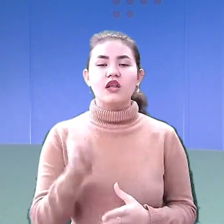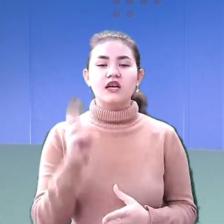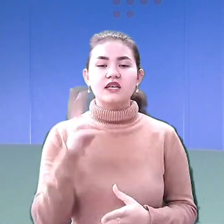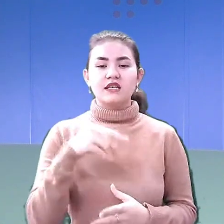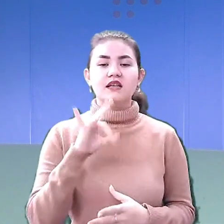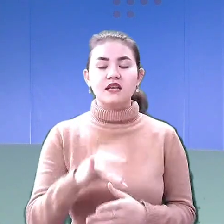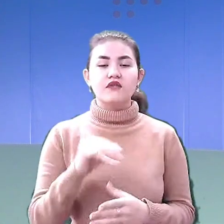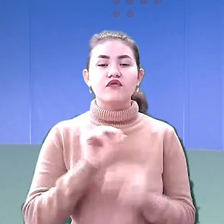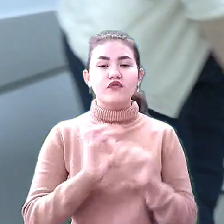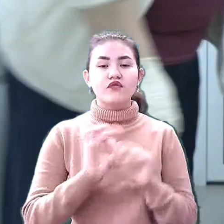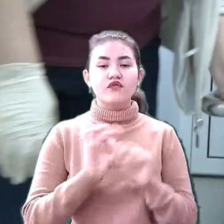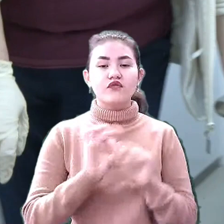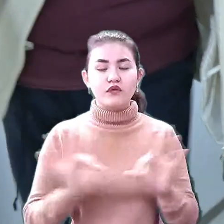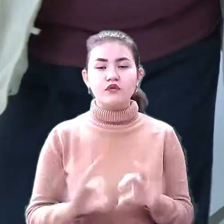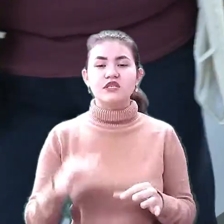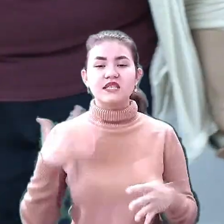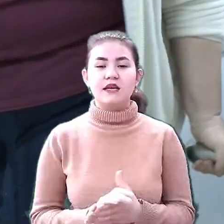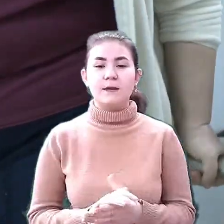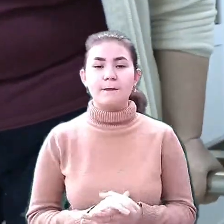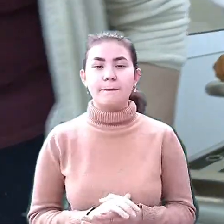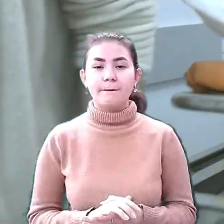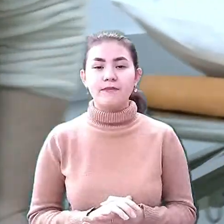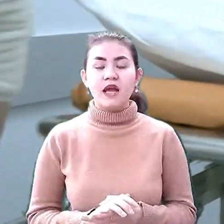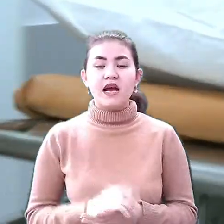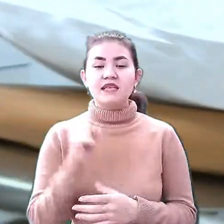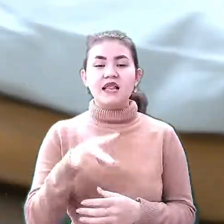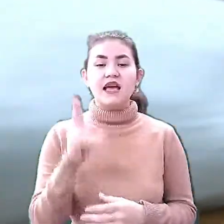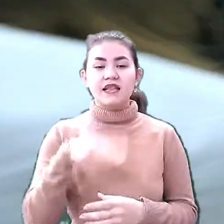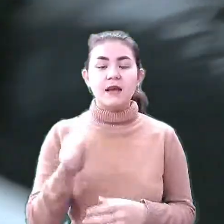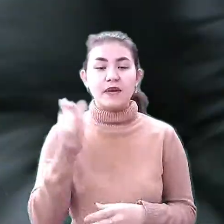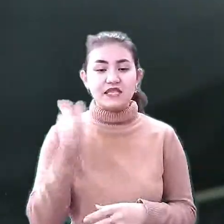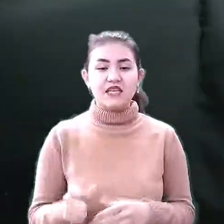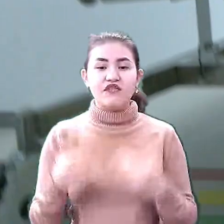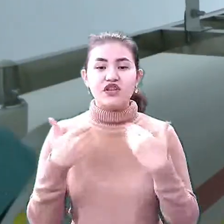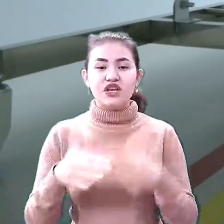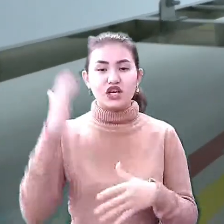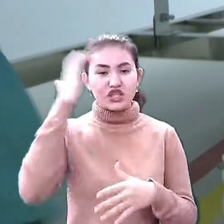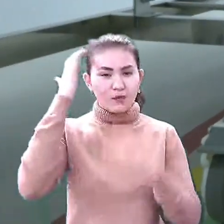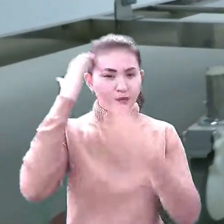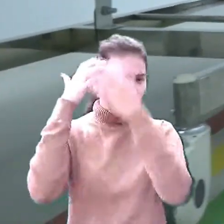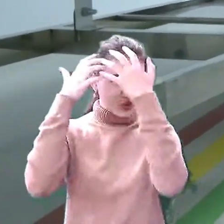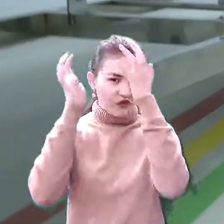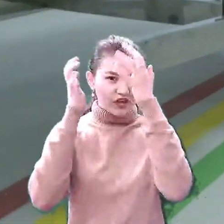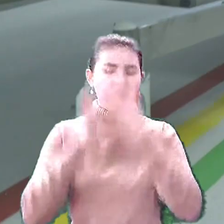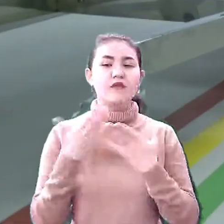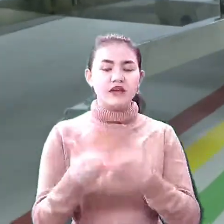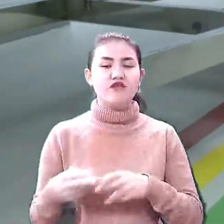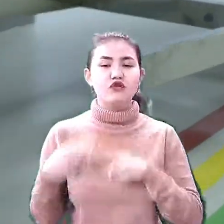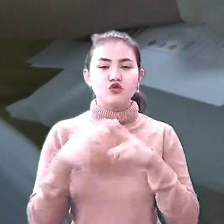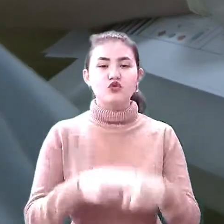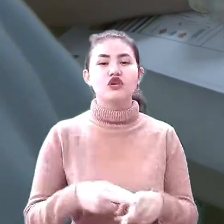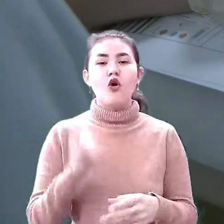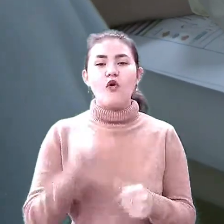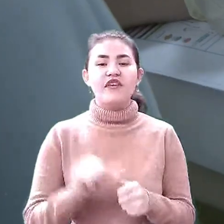усунути слабкі місця. За легендою пацієнтки відкрита черепно-мозкова травма. А її везуть у чорне відділення.